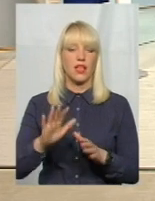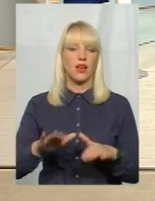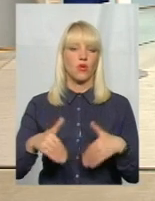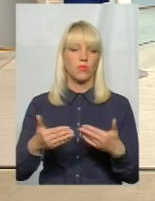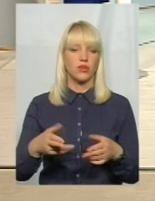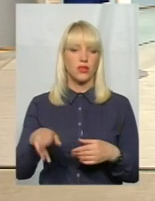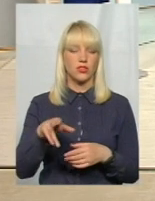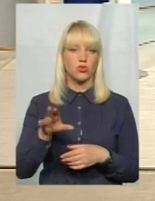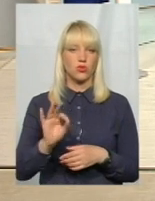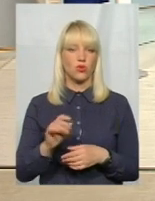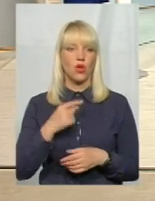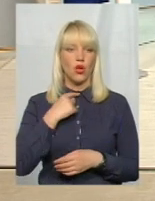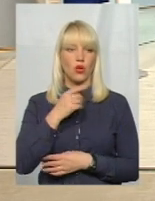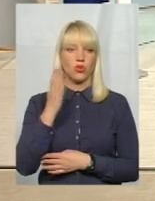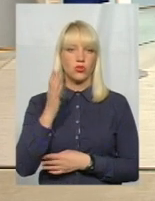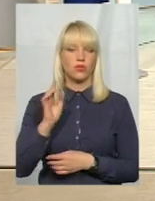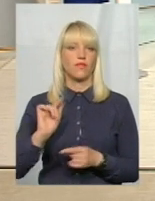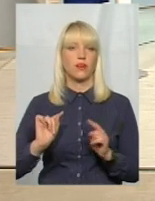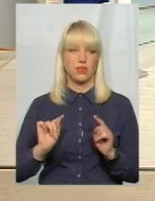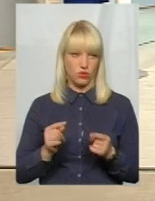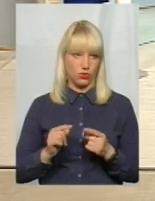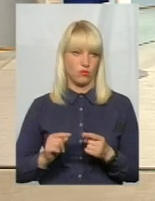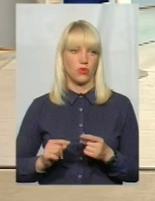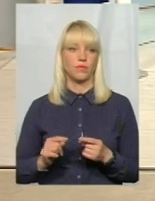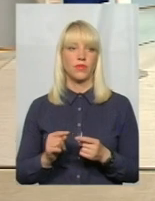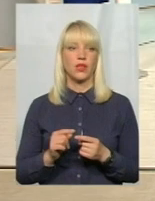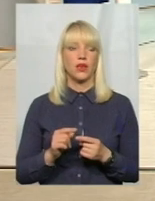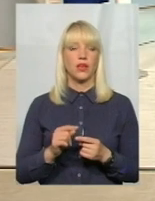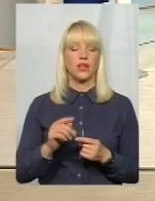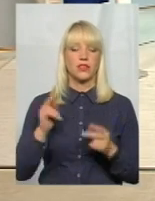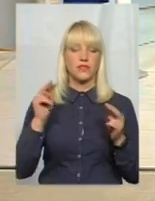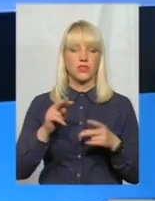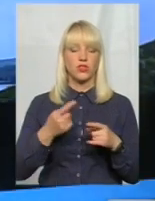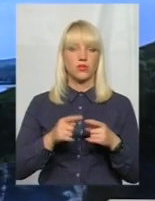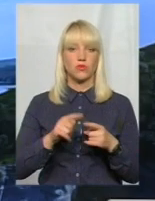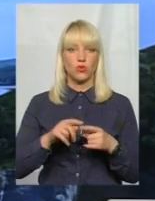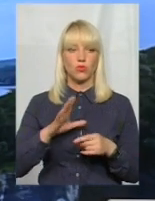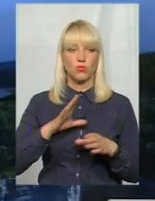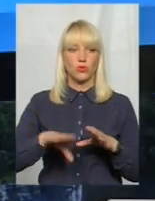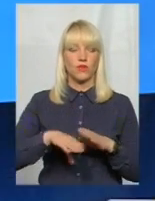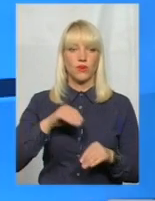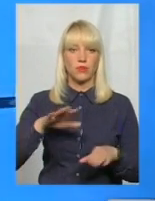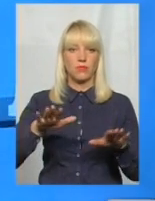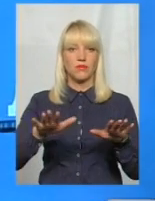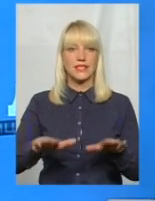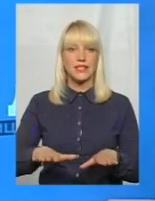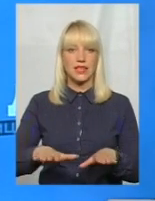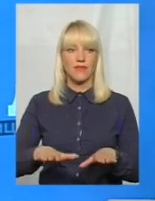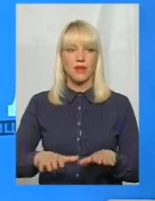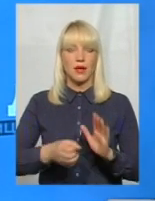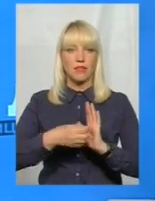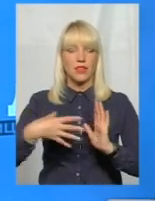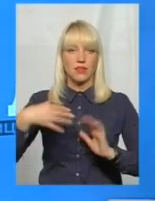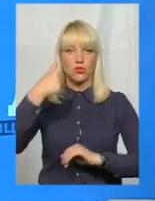щодо голосування. Тому свідченням цього були вибори місцеві в 15